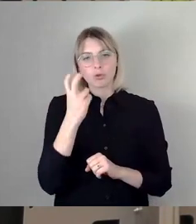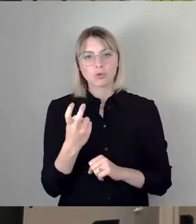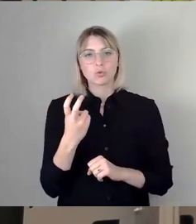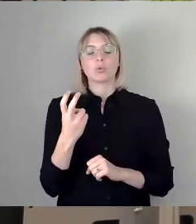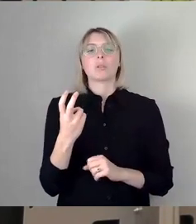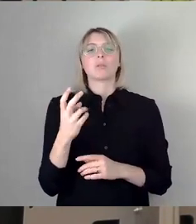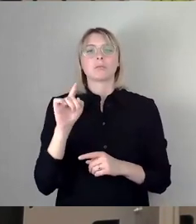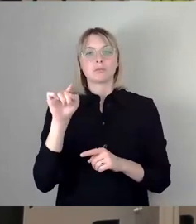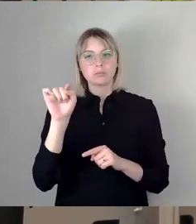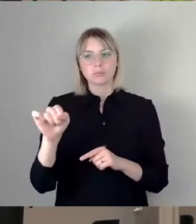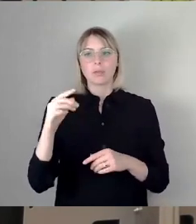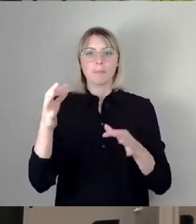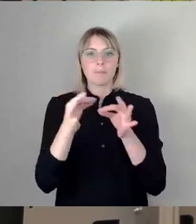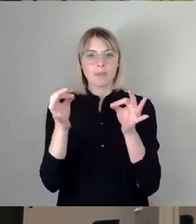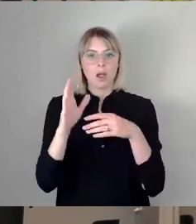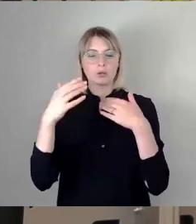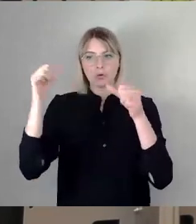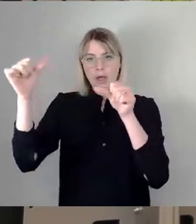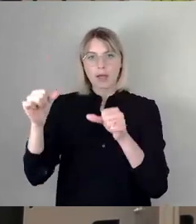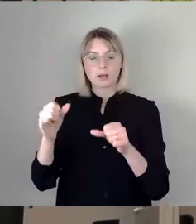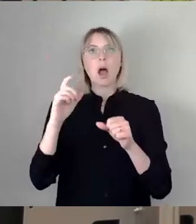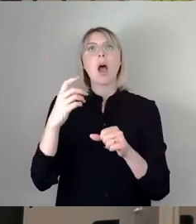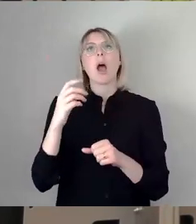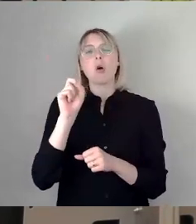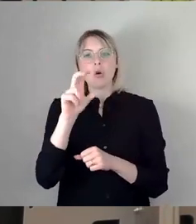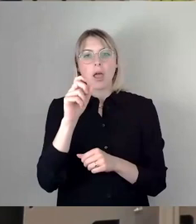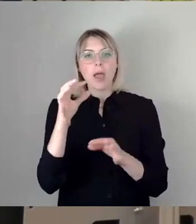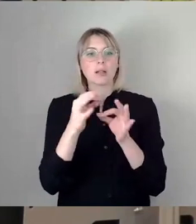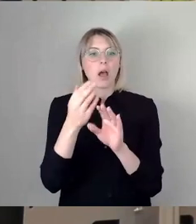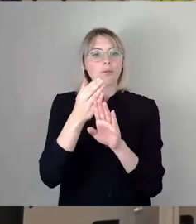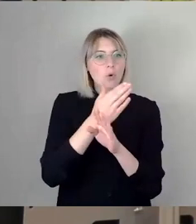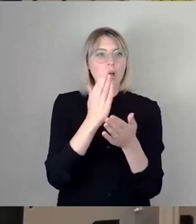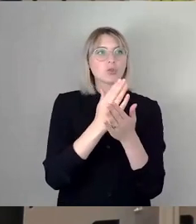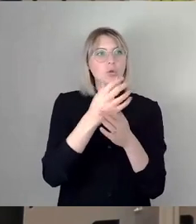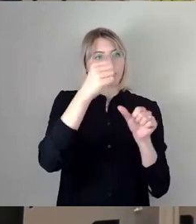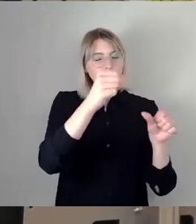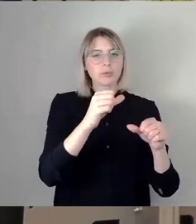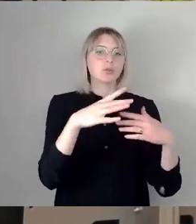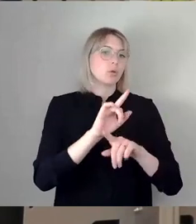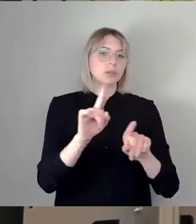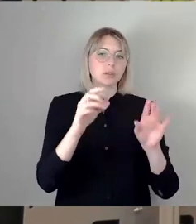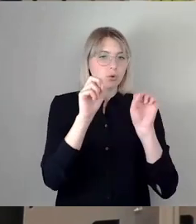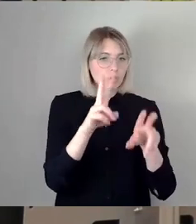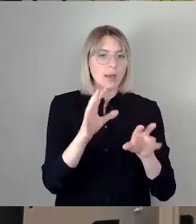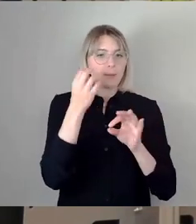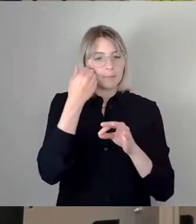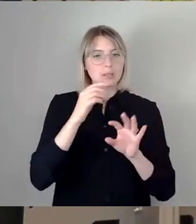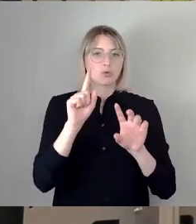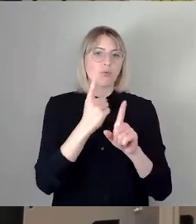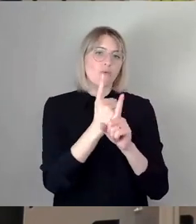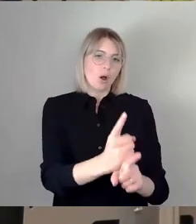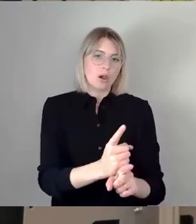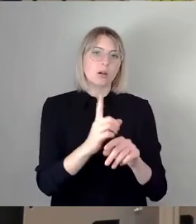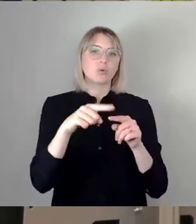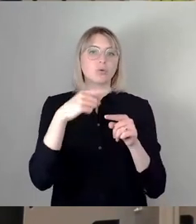Menschen transparent sind, ah, es hängt wirklich hier einen Tag vorher schon was. Das ist nicht okay, das mal zu versuchen und dann gegebenenfalls noch